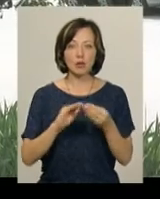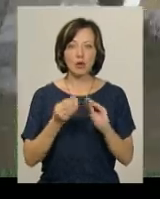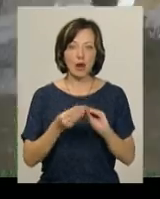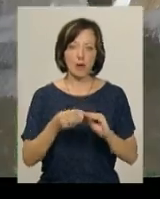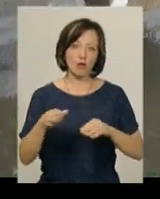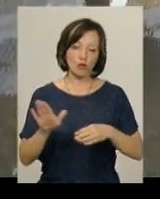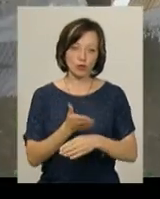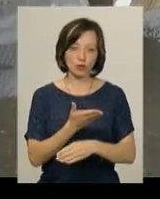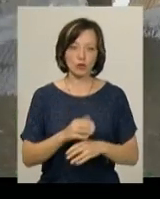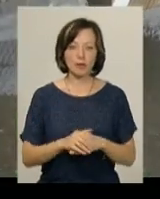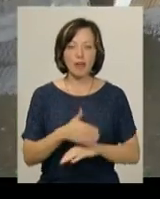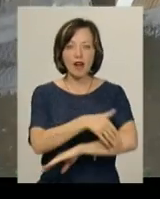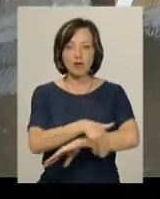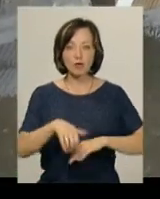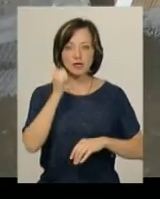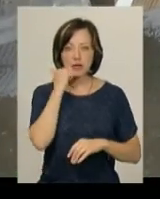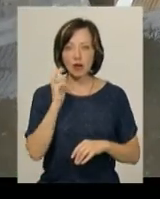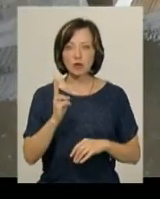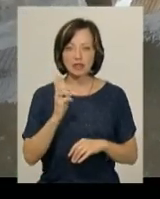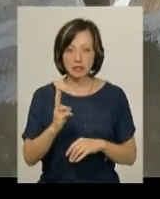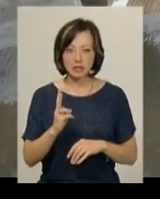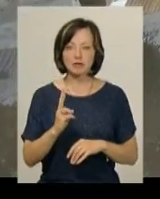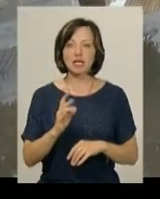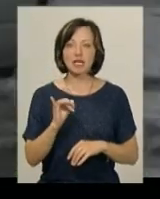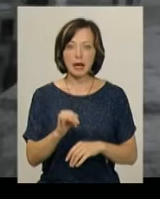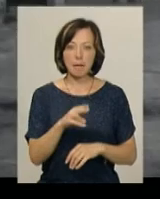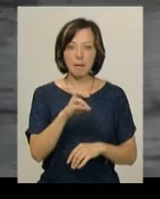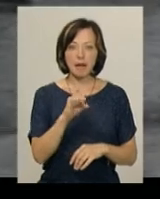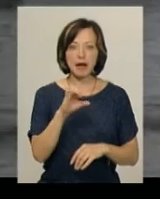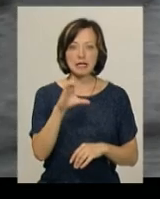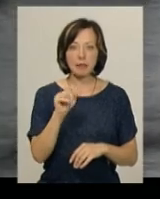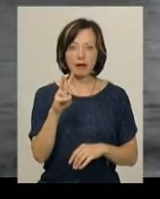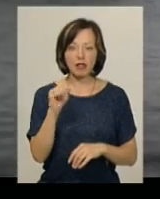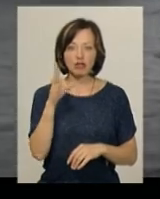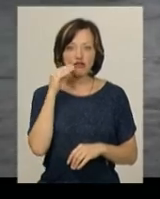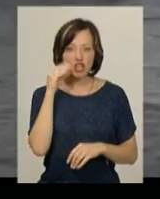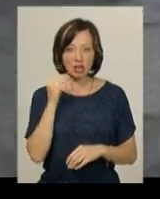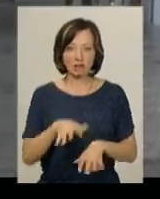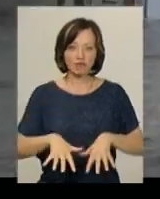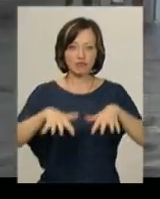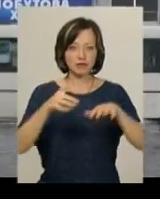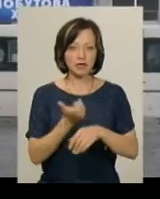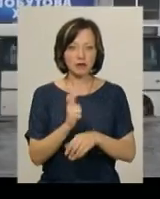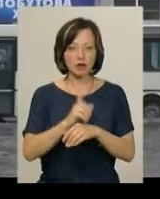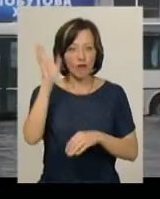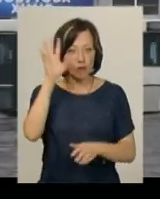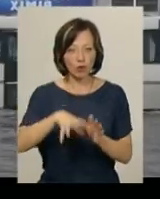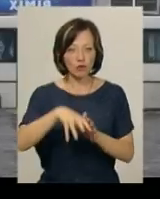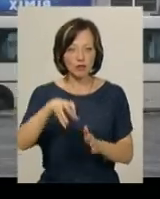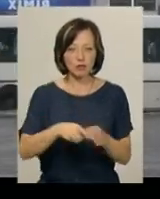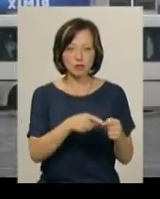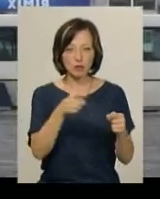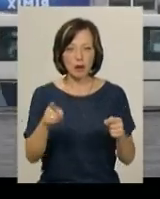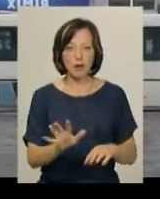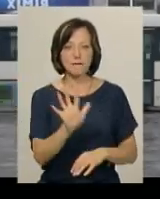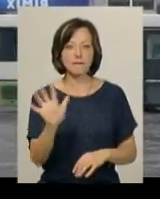усунути. Саме вулицю Старокостянтинівське шосе, а також пересипкина та Шевченка вчора затопило найбільше. Воду з них відкачували впродовж